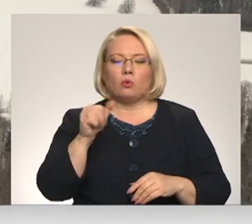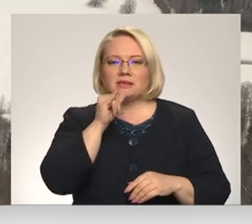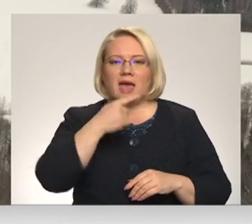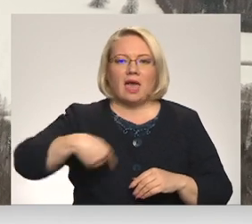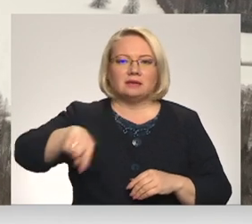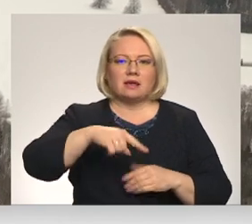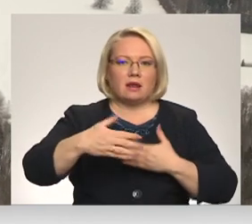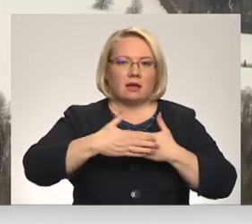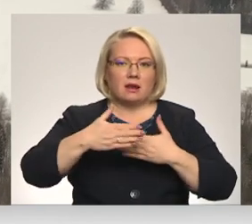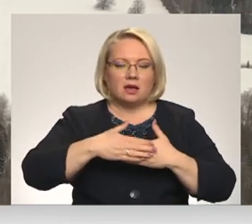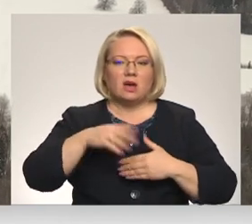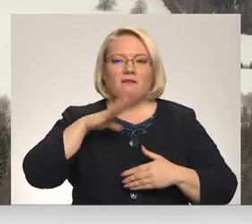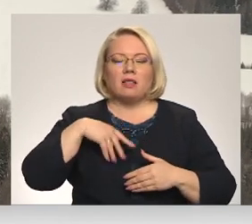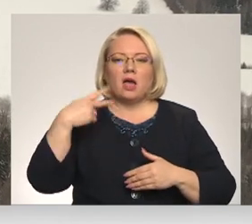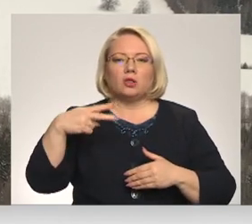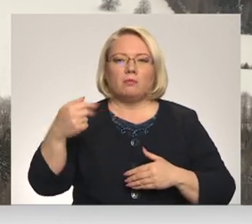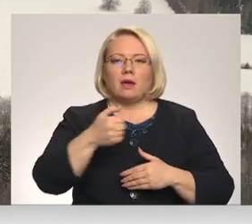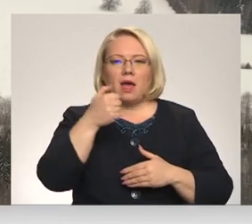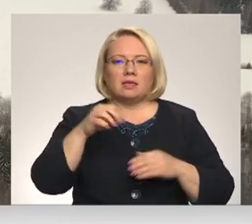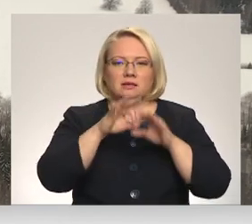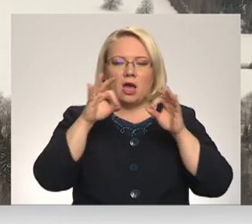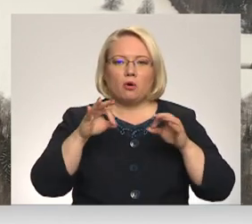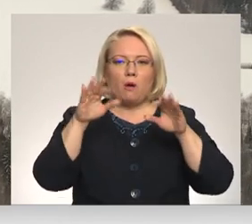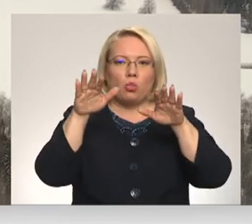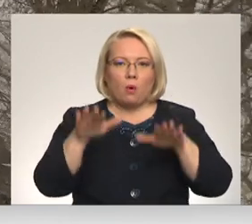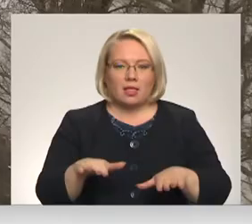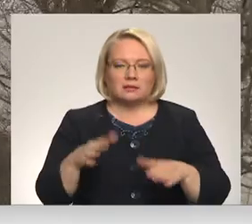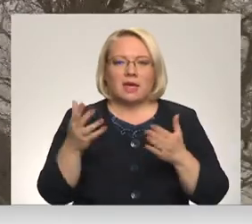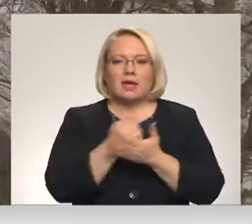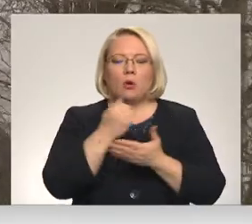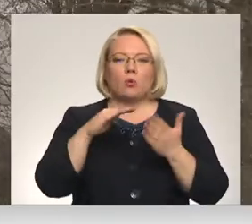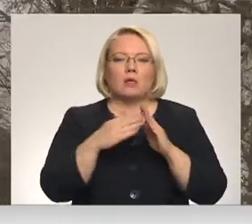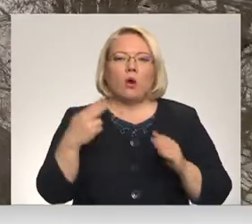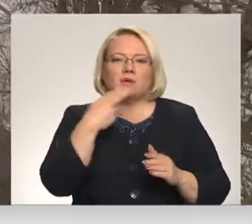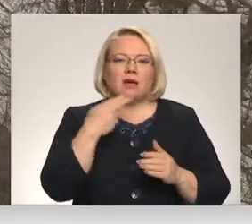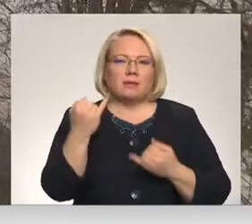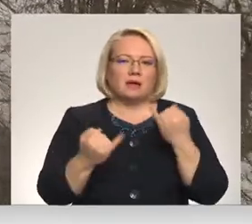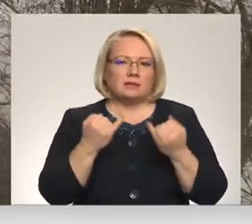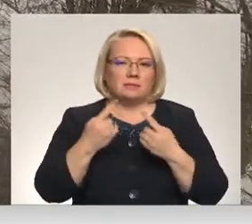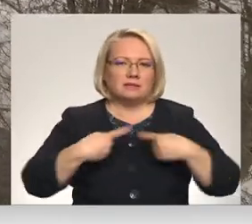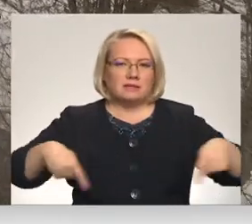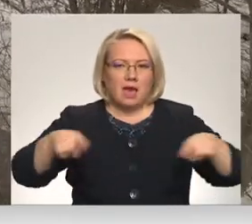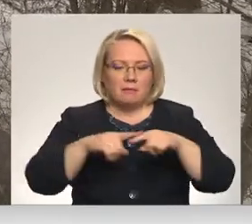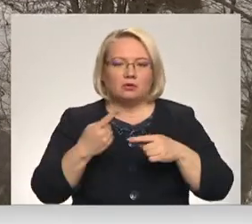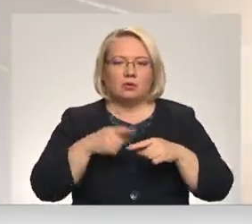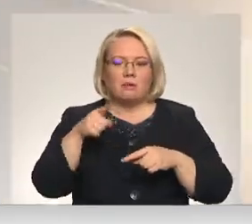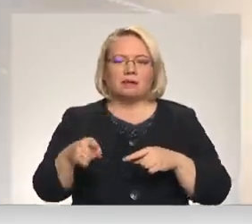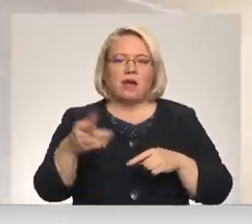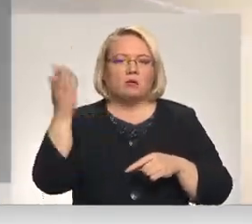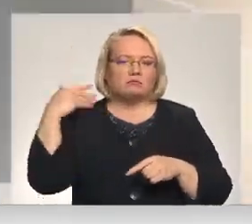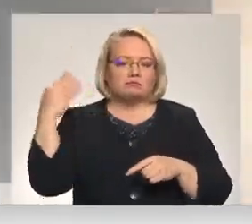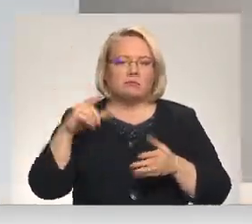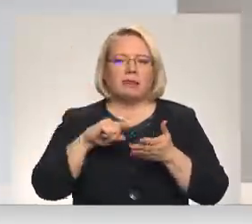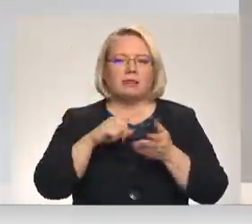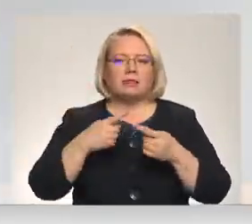gadsimta sākumā tas nolaists, lai iegūtu papildus lauksēmniecības zemes, tāpēc jau vēsturiski teritorija bijusi slapja. Tās